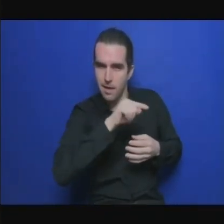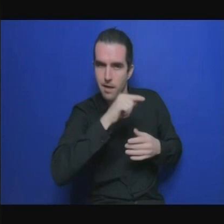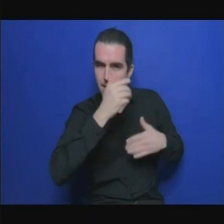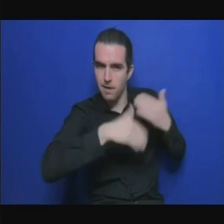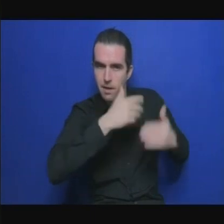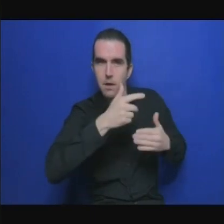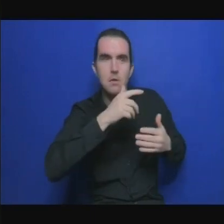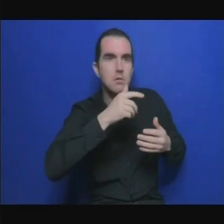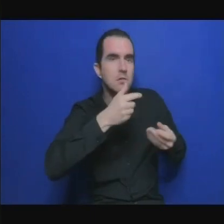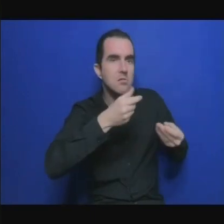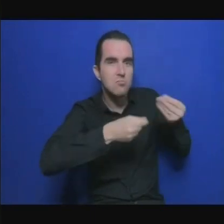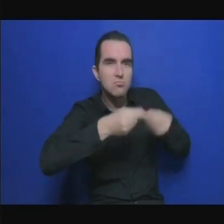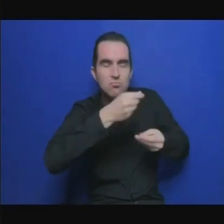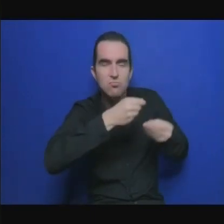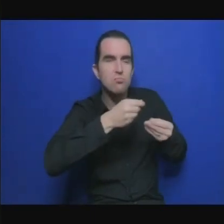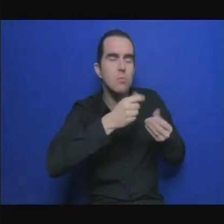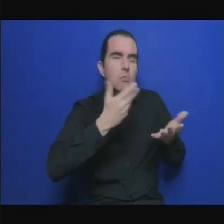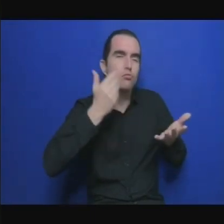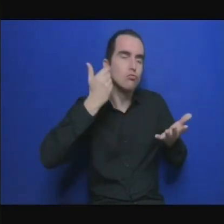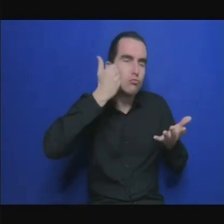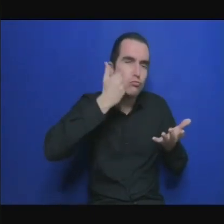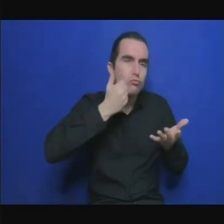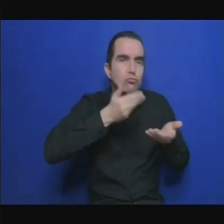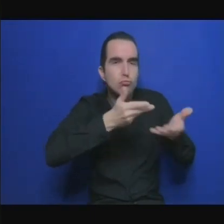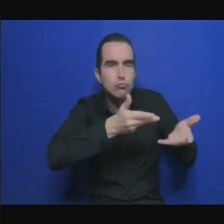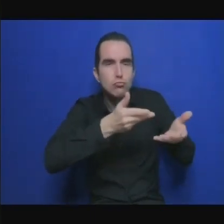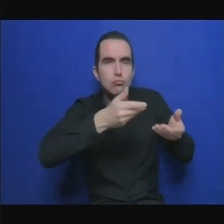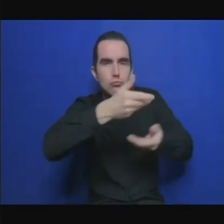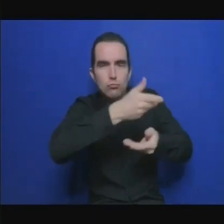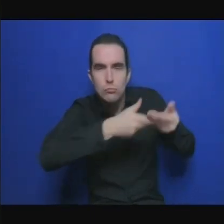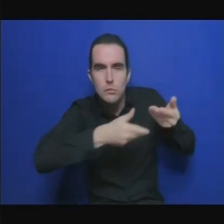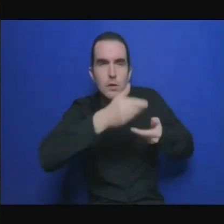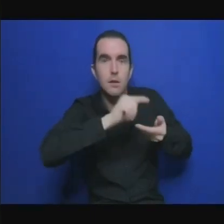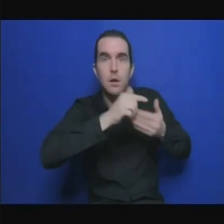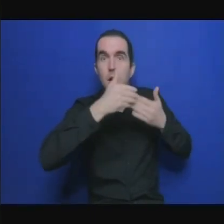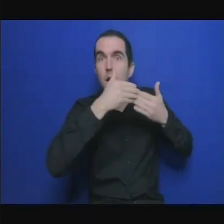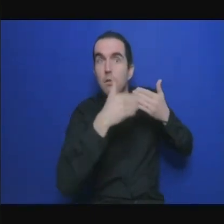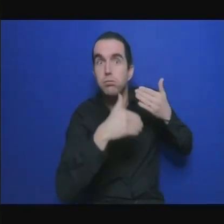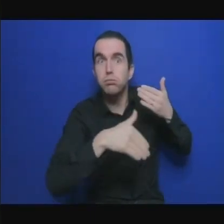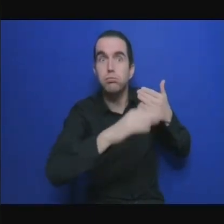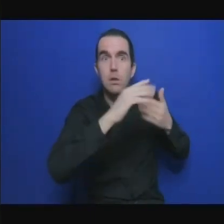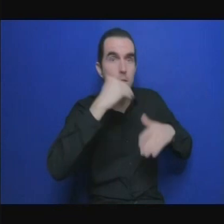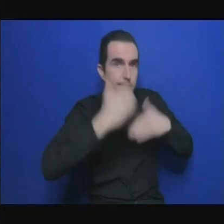ça crée des difficultés ça peut être difficile à appliquer